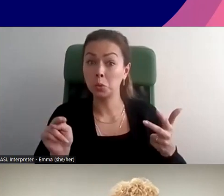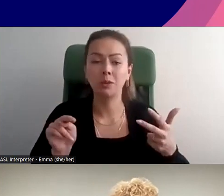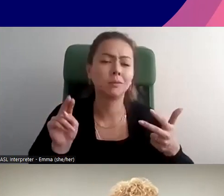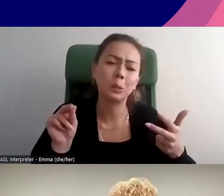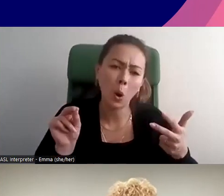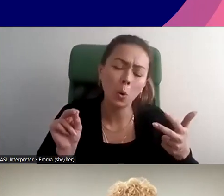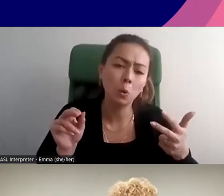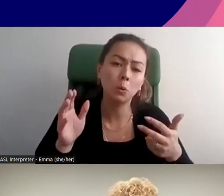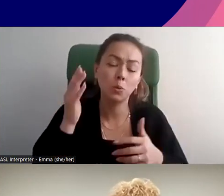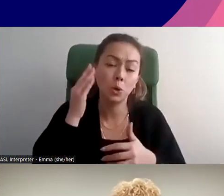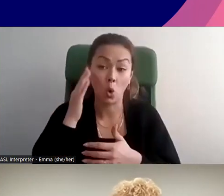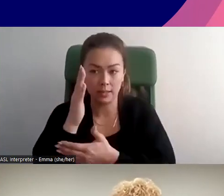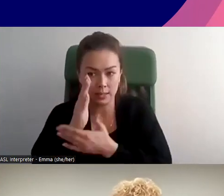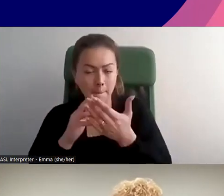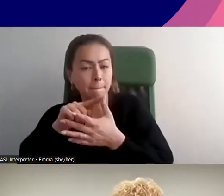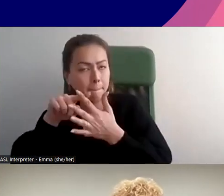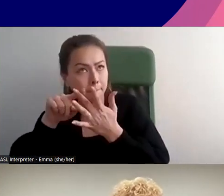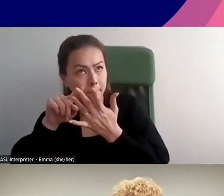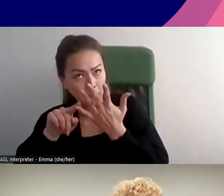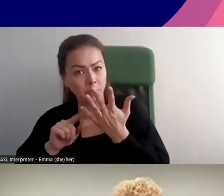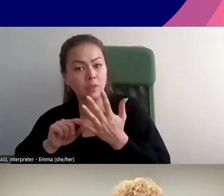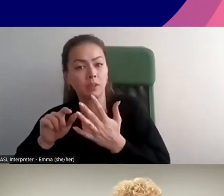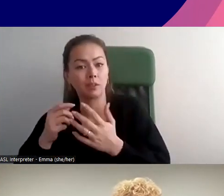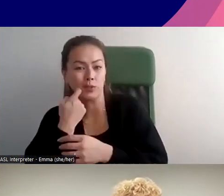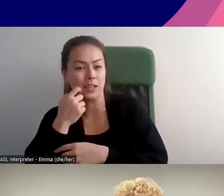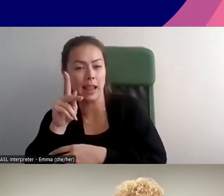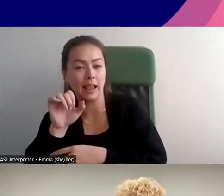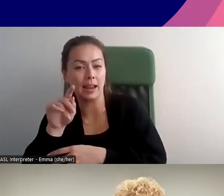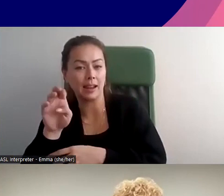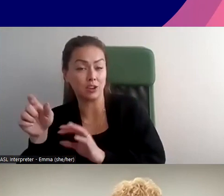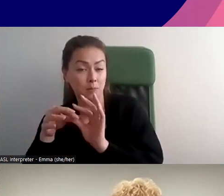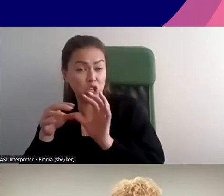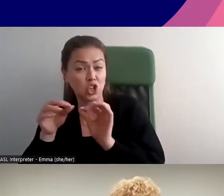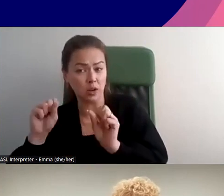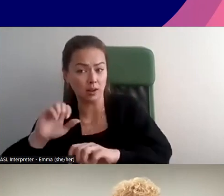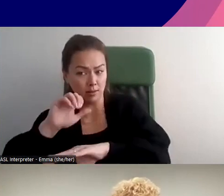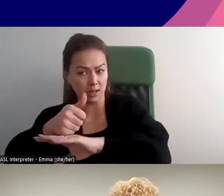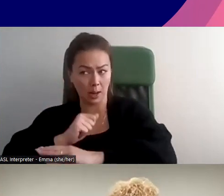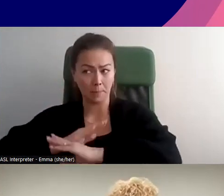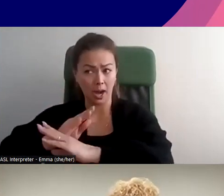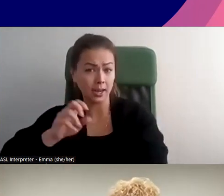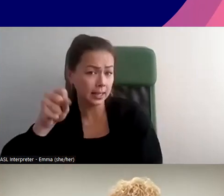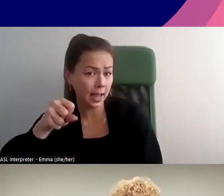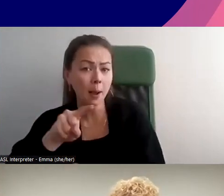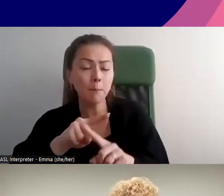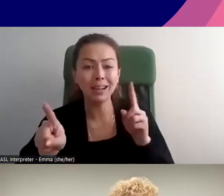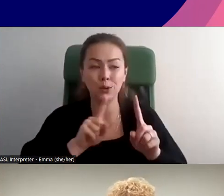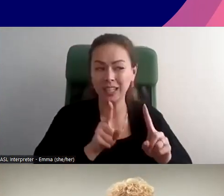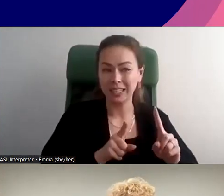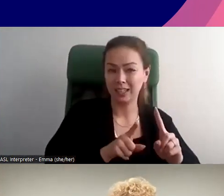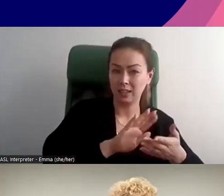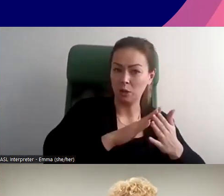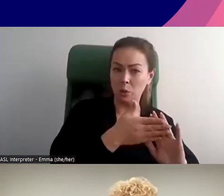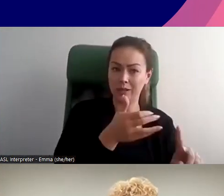Oui, il y a certaines caractéristiques qui peuvent aider à protéger les gens, comme il l'a mentionné, mais c'est aussi les